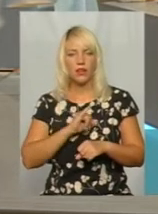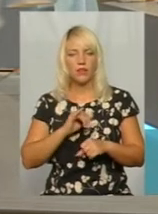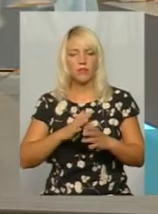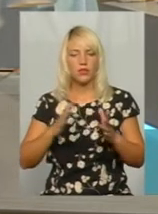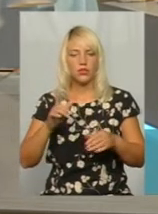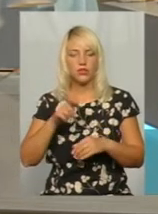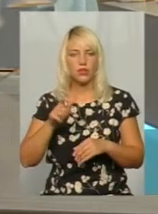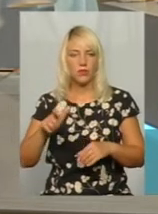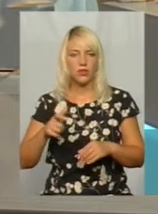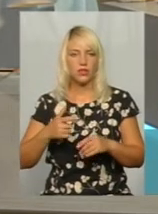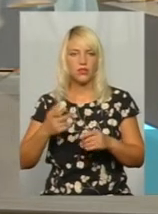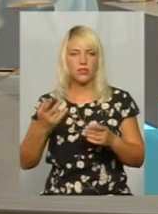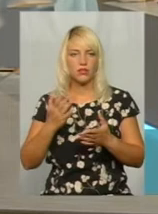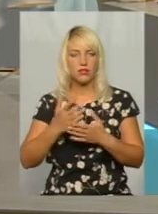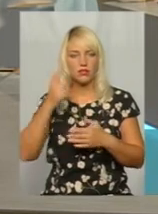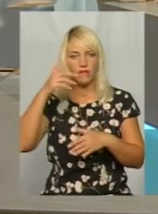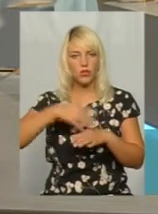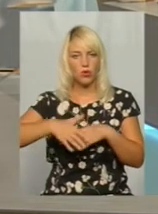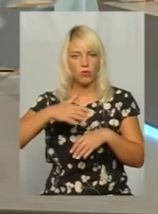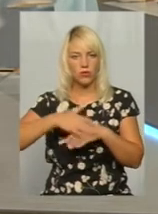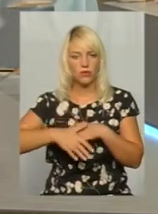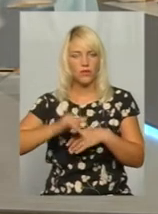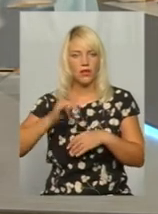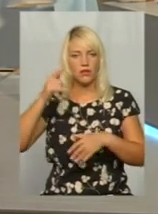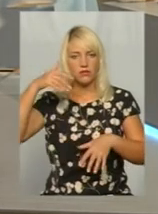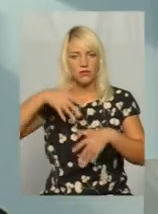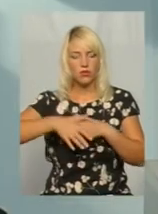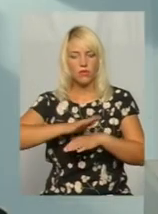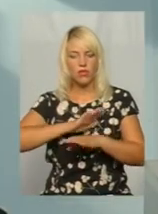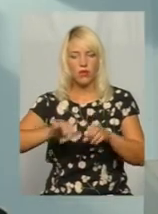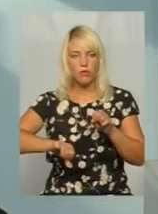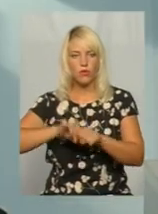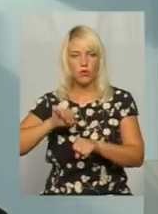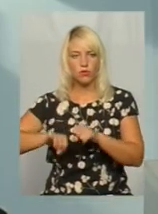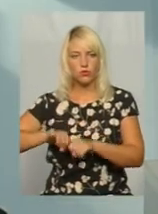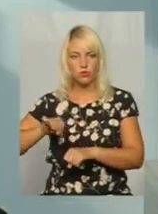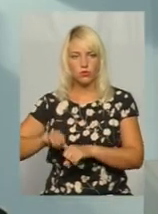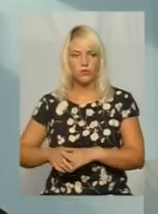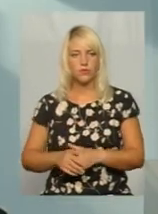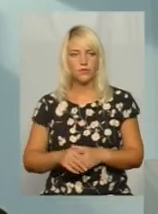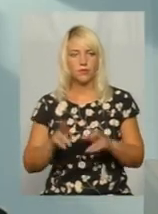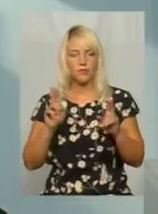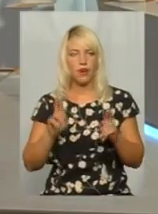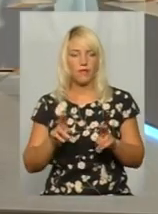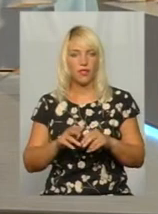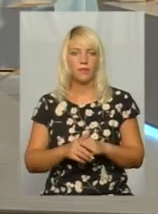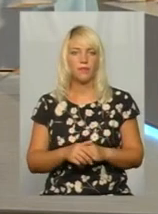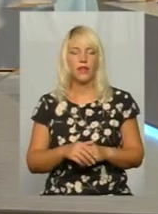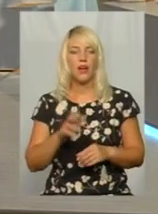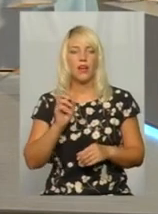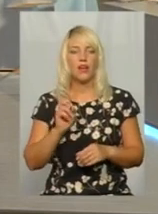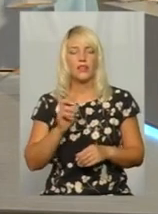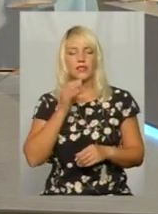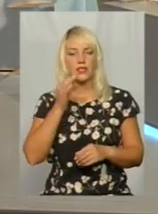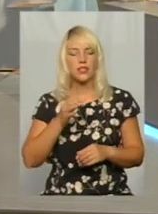громадян стали свідомими і свідомо не порушують правила. А скажіть, в